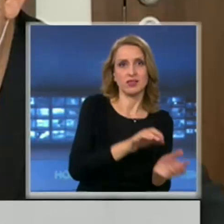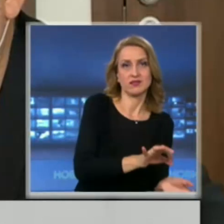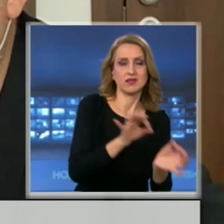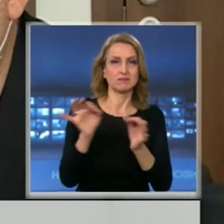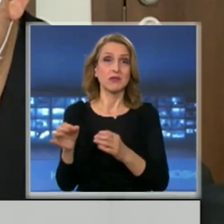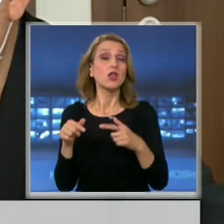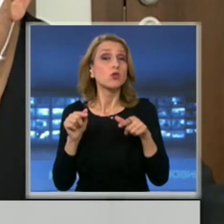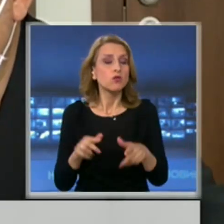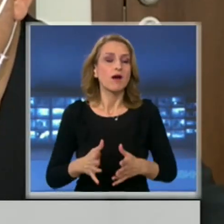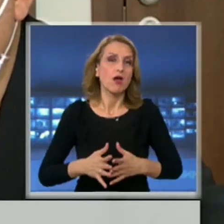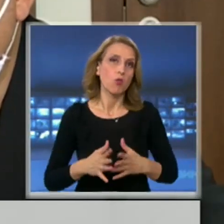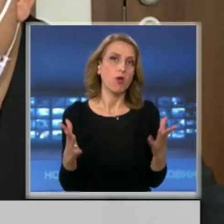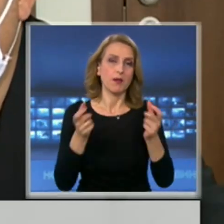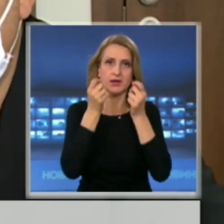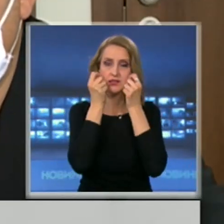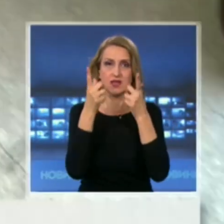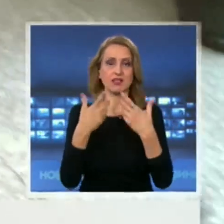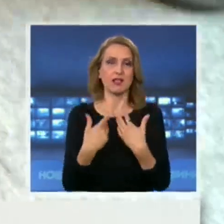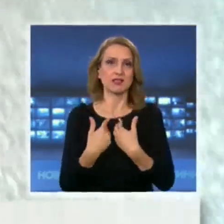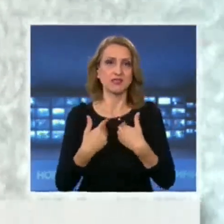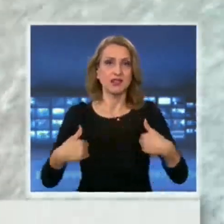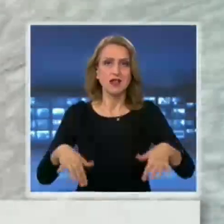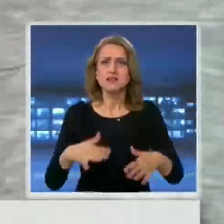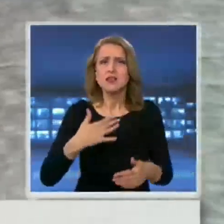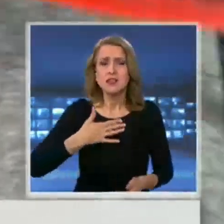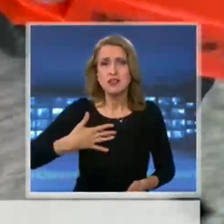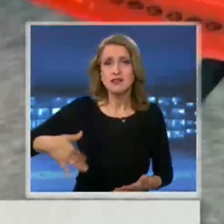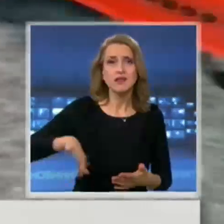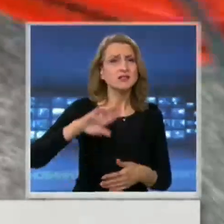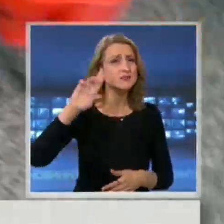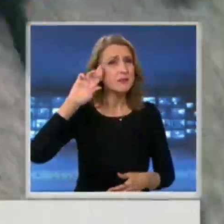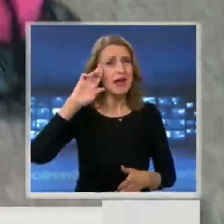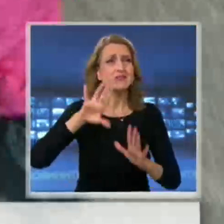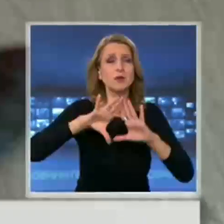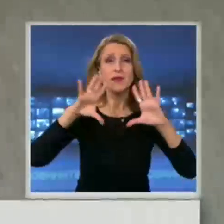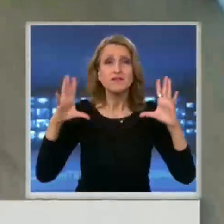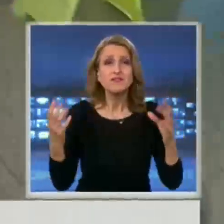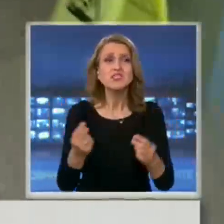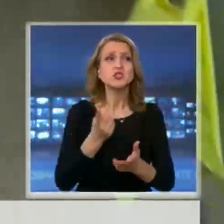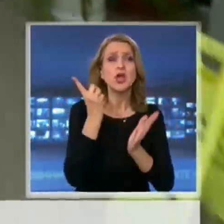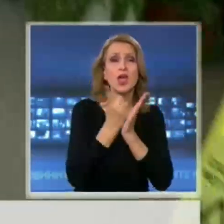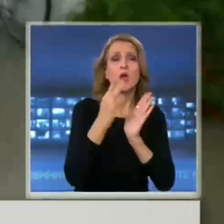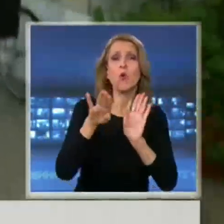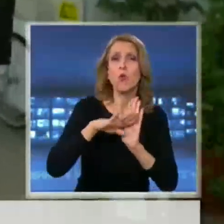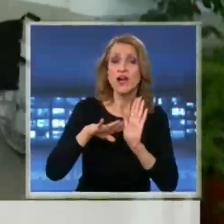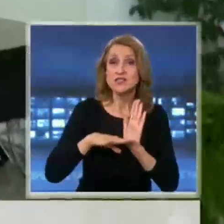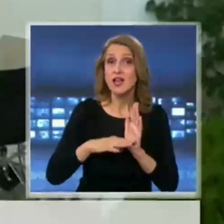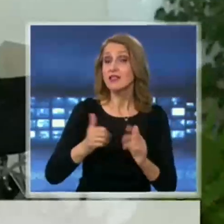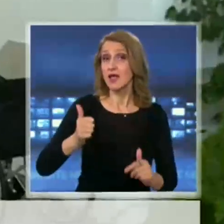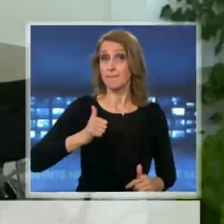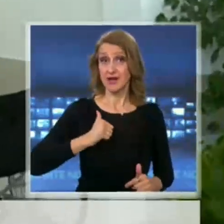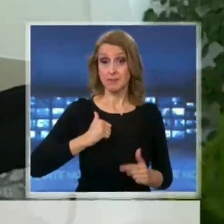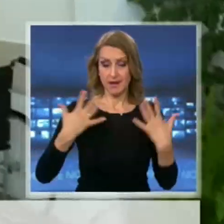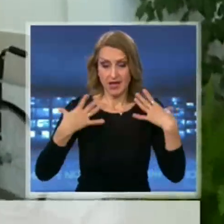голяма изненада за нас, тъй като ние спазваме всички указания. За нас носенето на предпазни